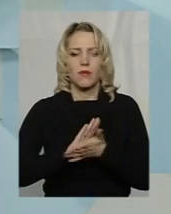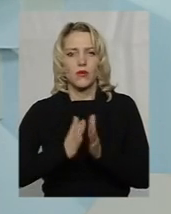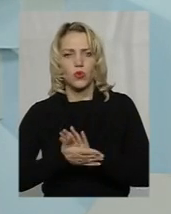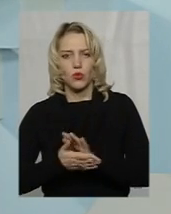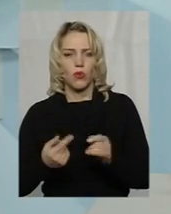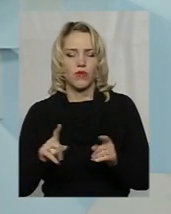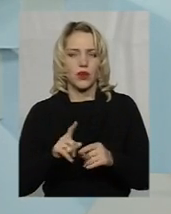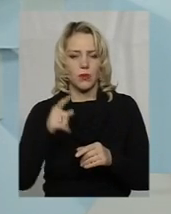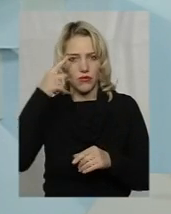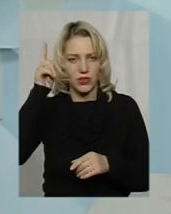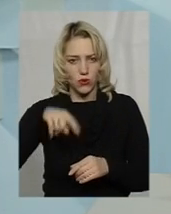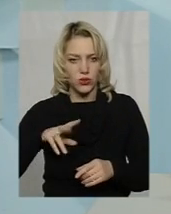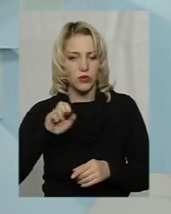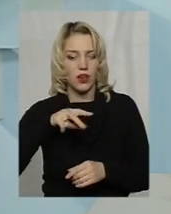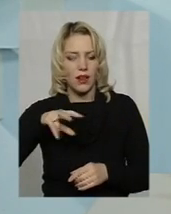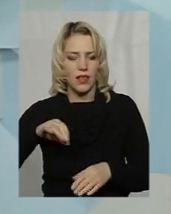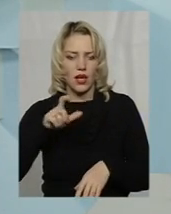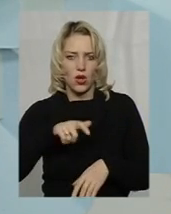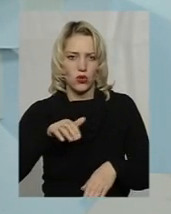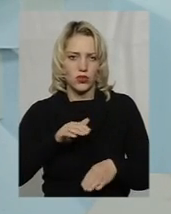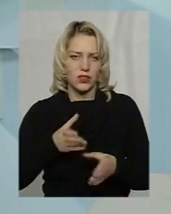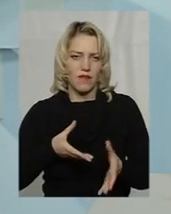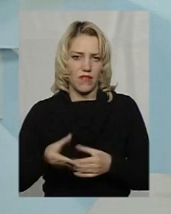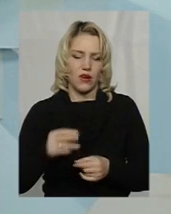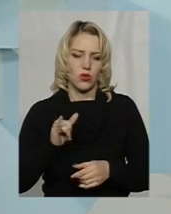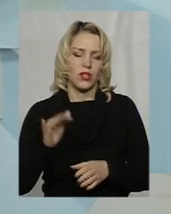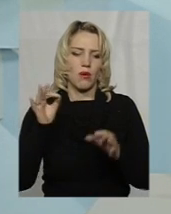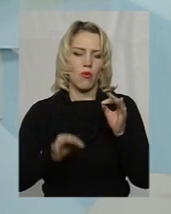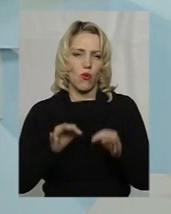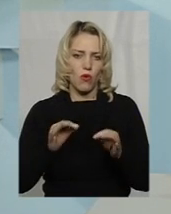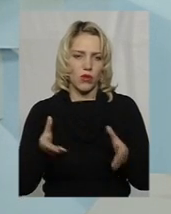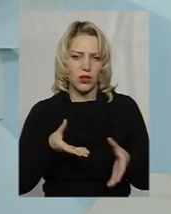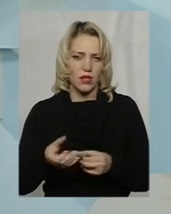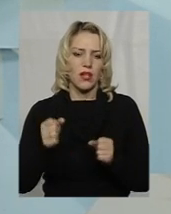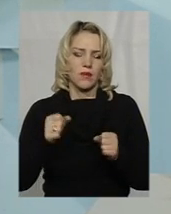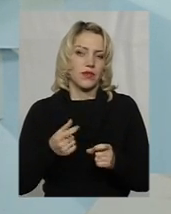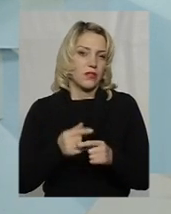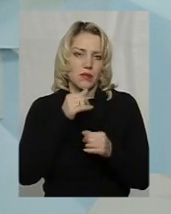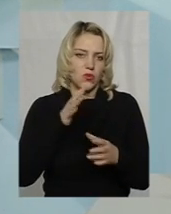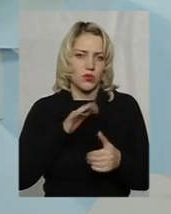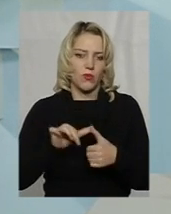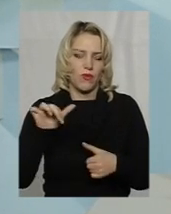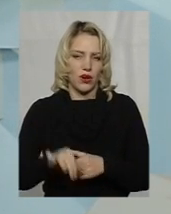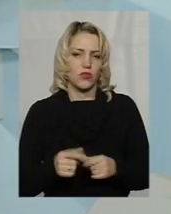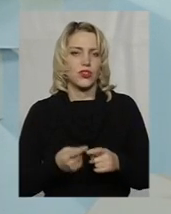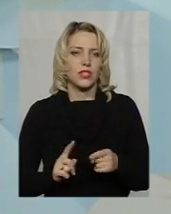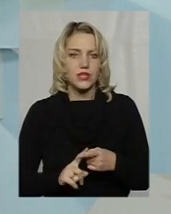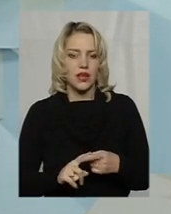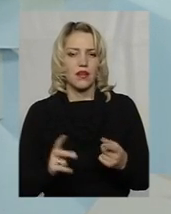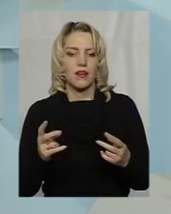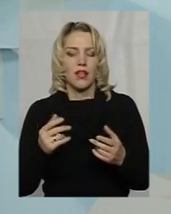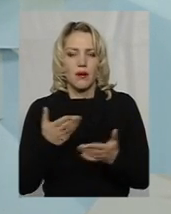якими вони володіють. Але людський фактор і погодні екстремальні умови виключити неможливо. І це потрібно освідомлювати.